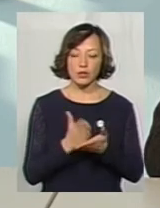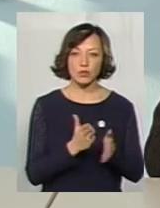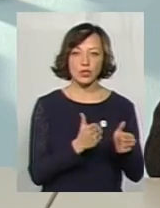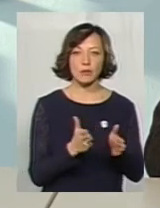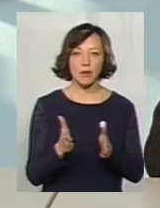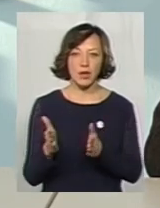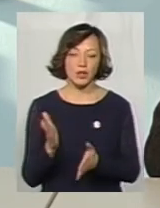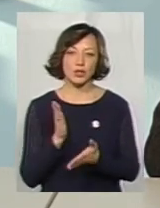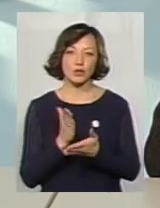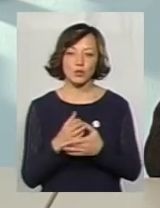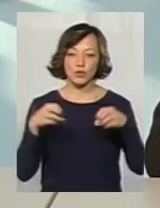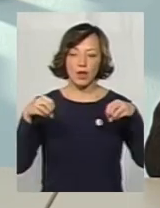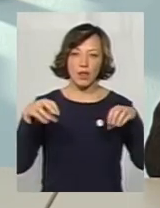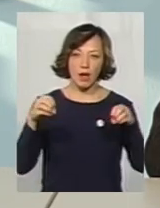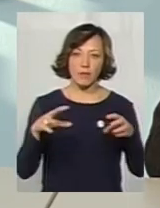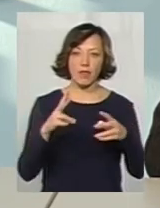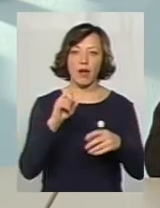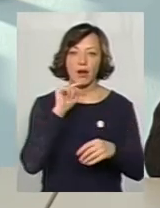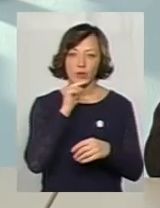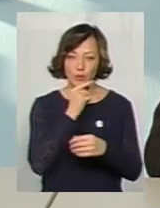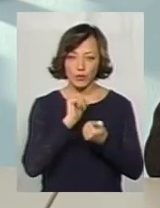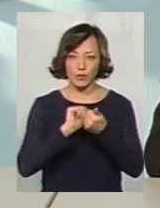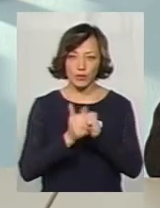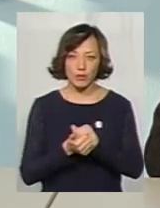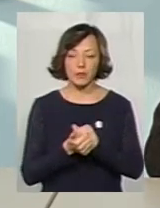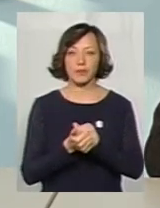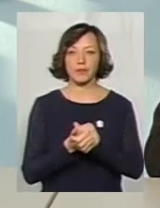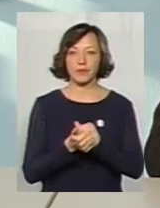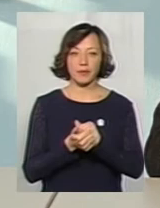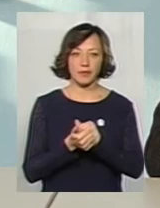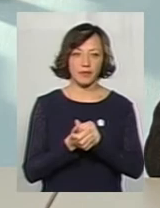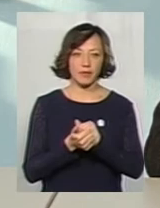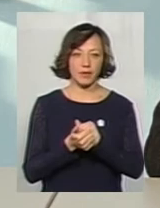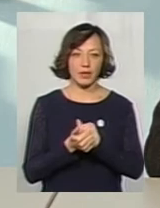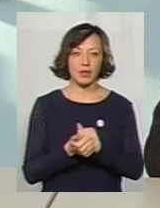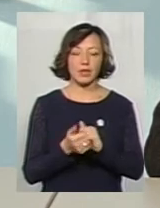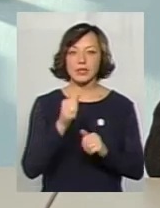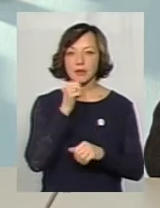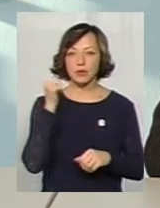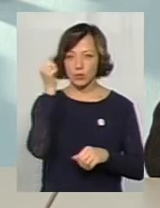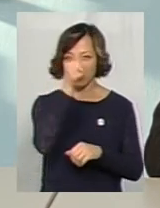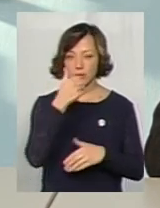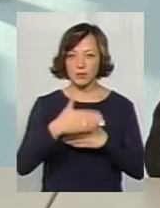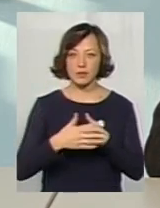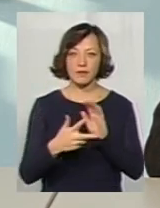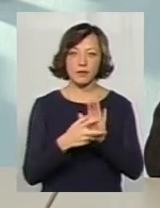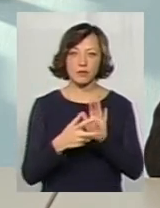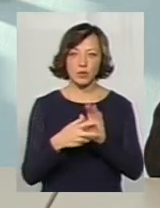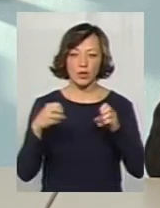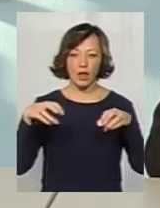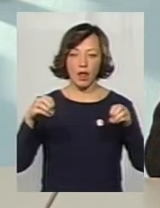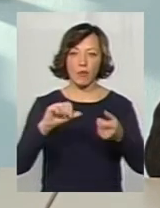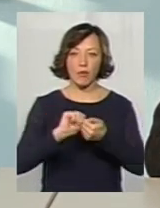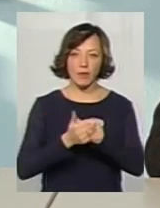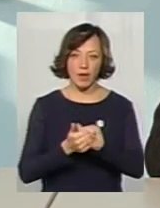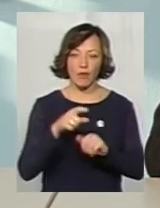існуючі лампи розжарювання, натриєві, на світлодіодні, на ледосвітлення. За минулий рік ми десь близько 800 ламп поміняли